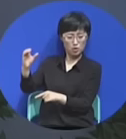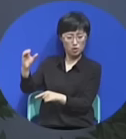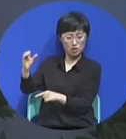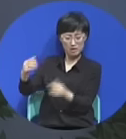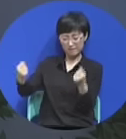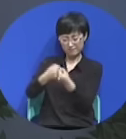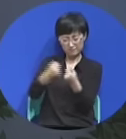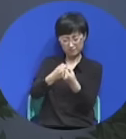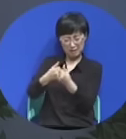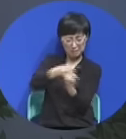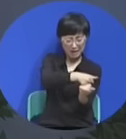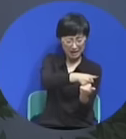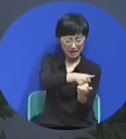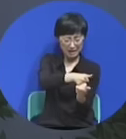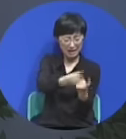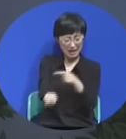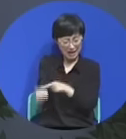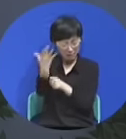있느냐